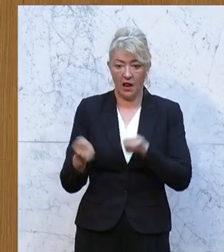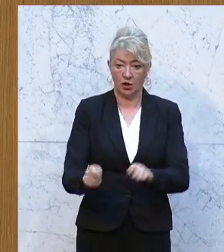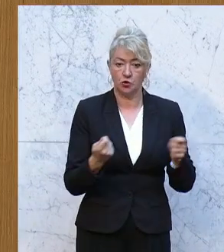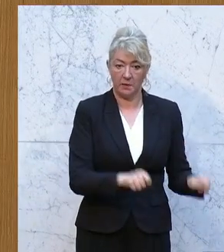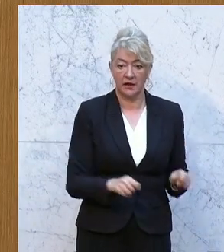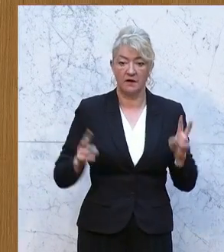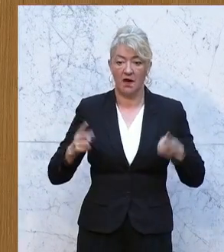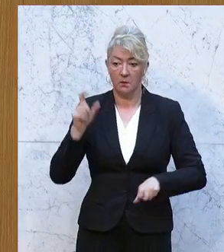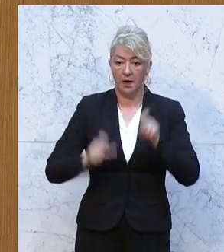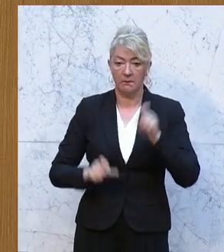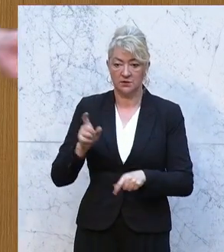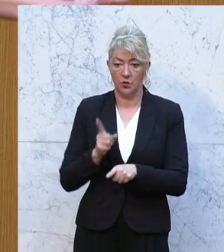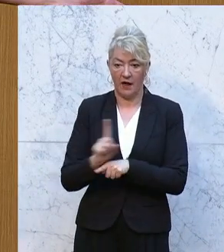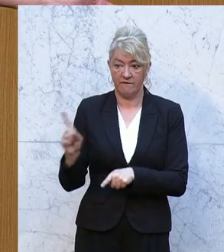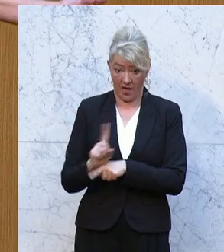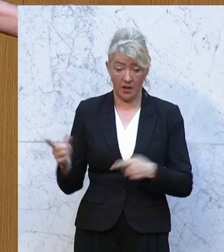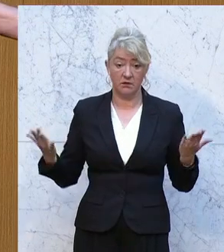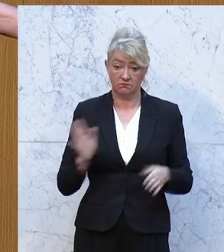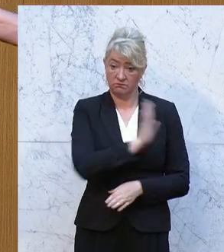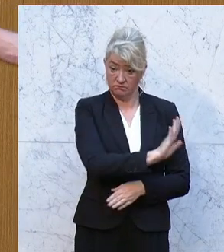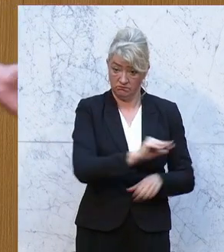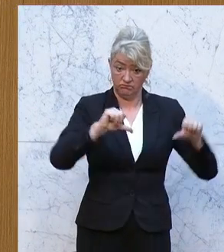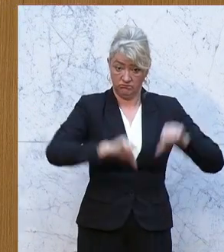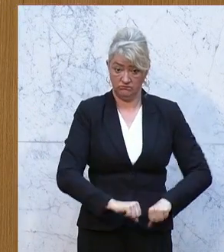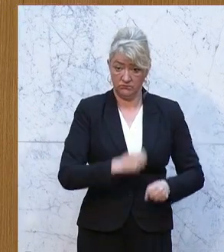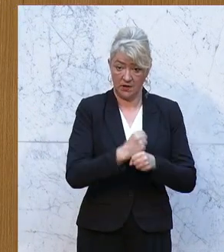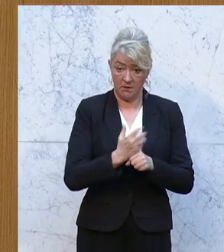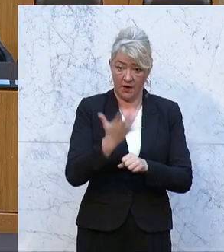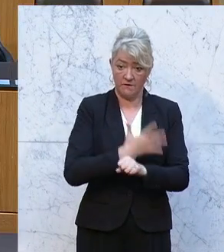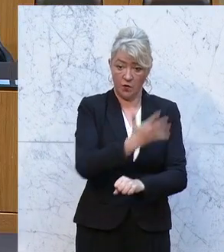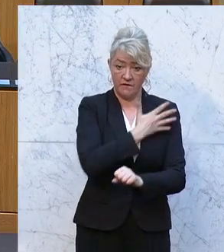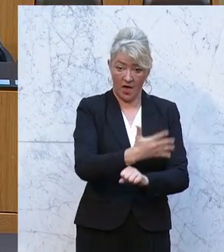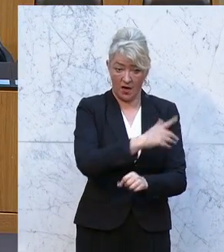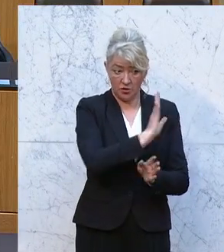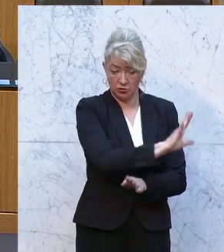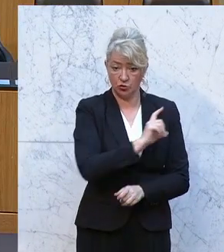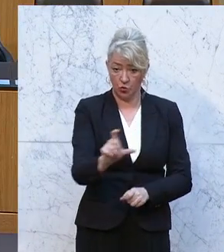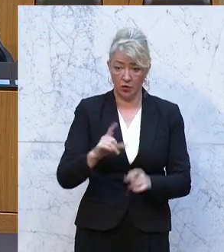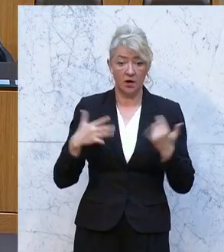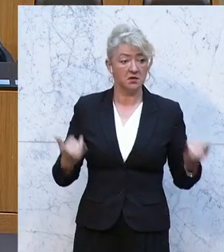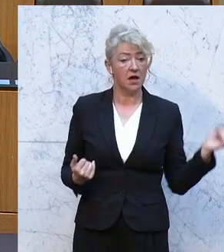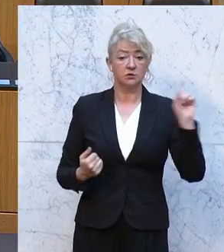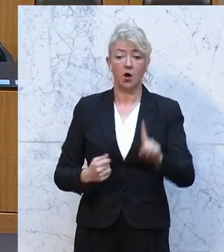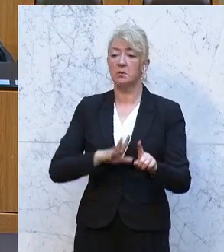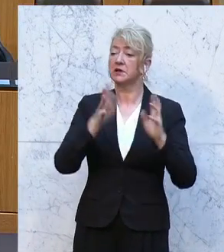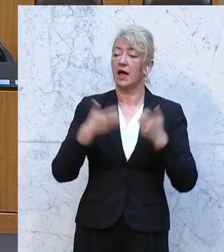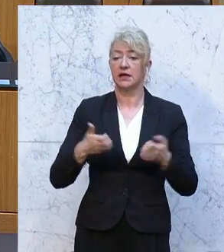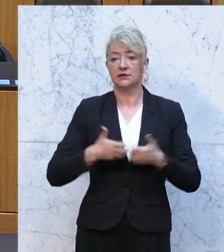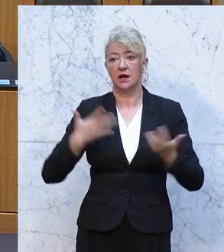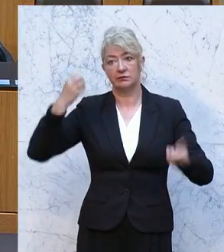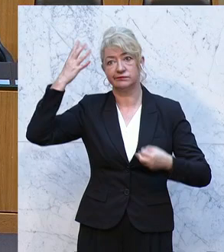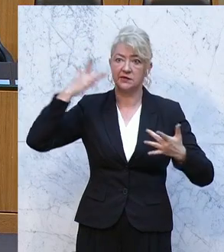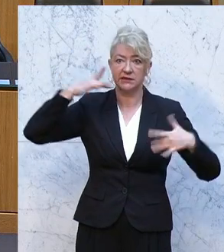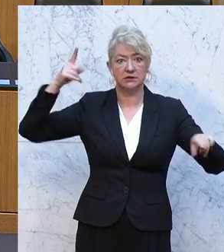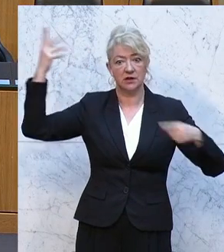weil das Personal fehlt. Das ist alles Ihr Versagen in den letzten fünf Jahren. Aber jetzt kommen Sie her und erzählen irgendwas von der